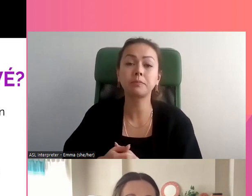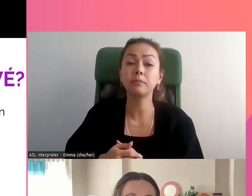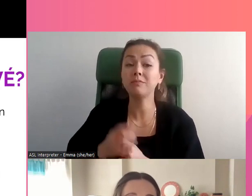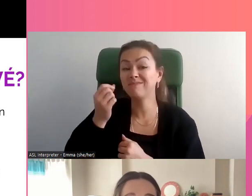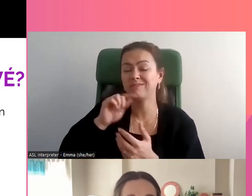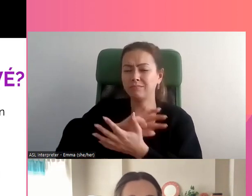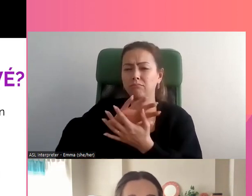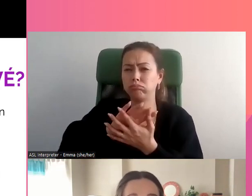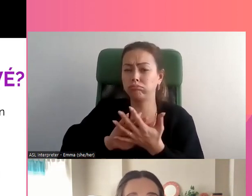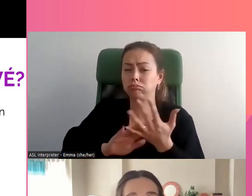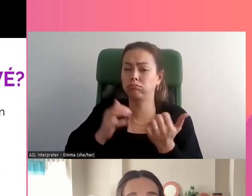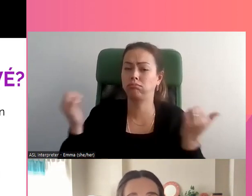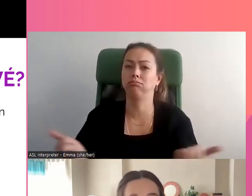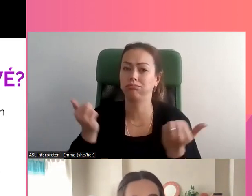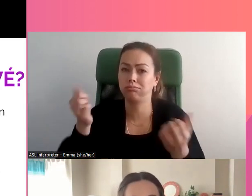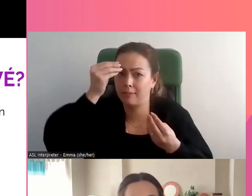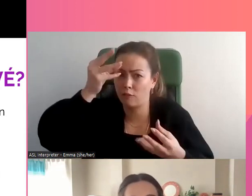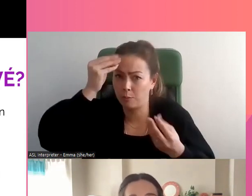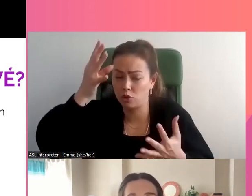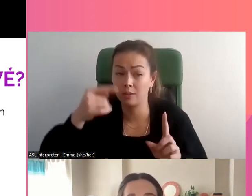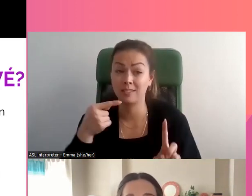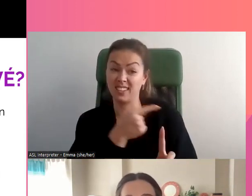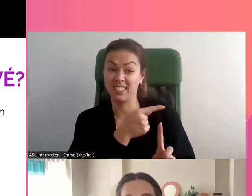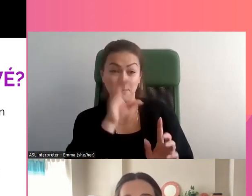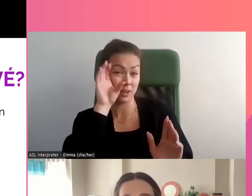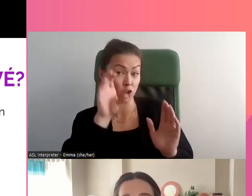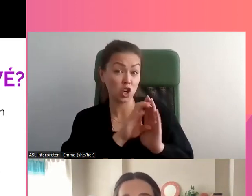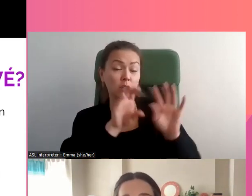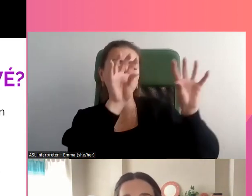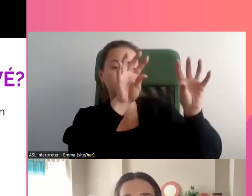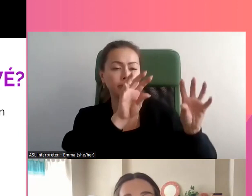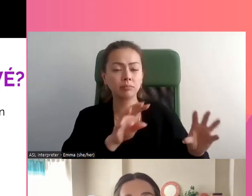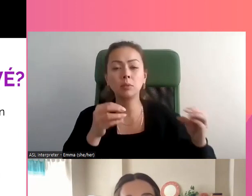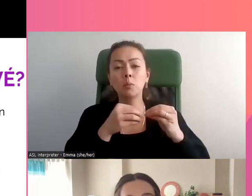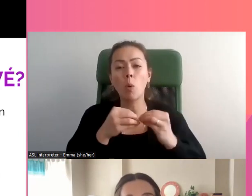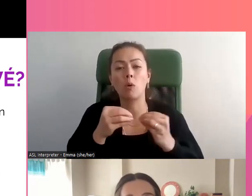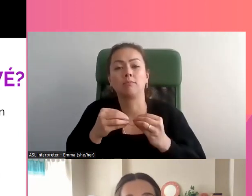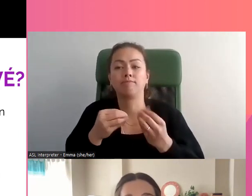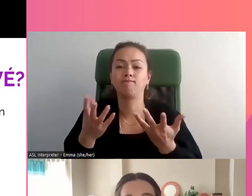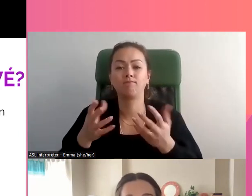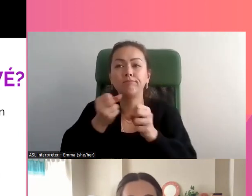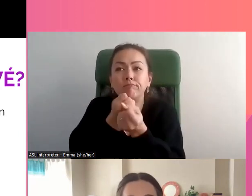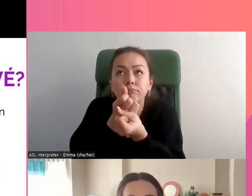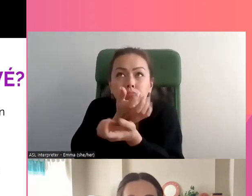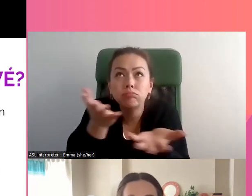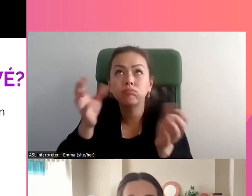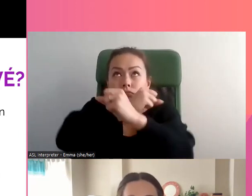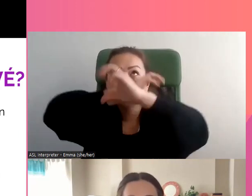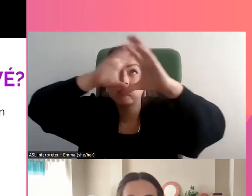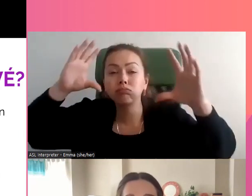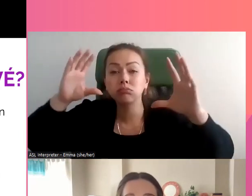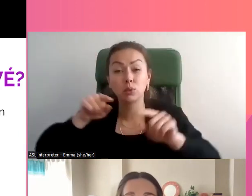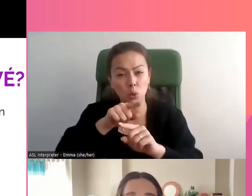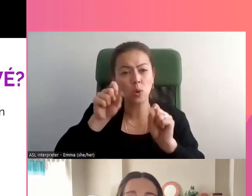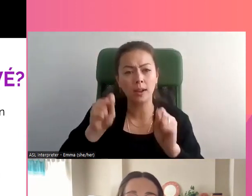'informations. Vous trouverez cette information dans une infographie que vous voyez ici à l'écran. Vous pouvez la télécharger à partir de notre site